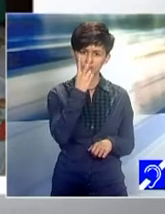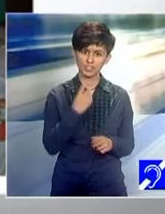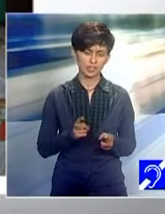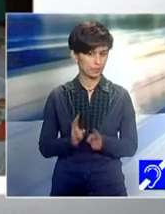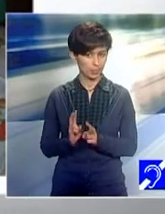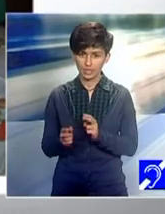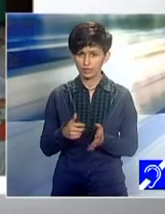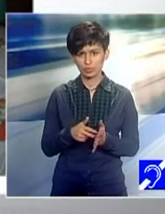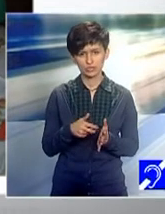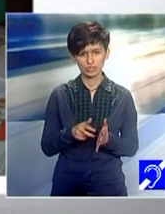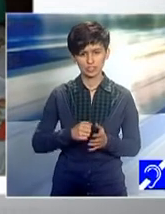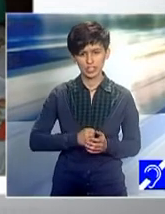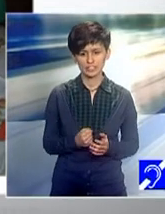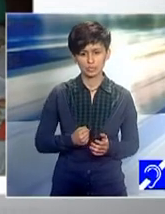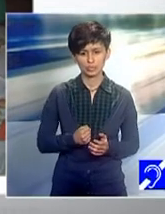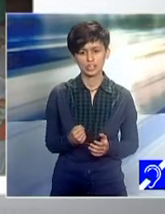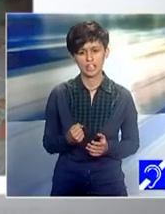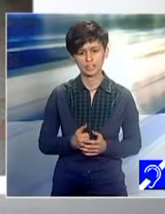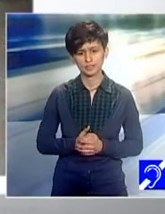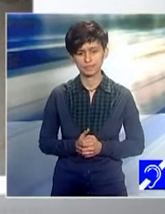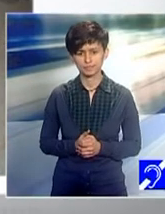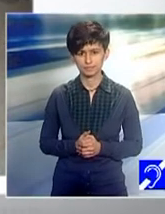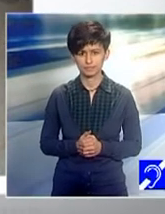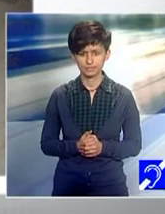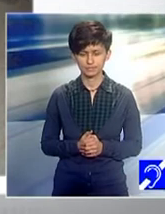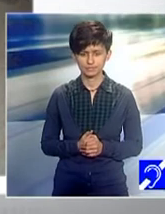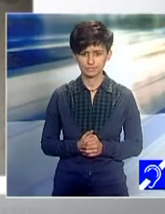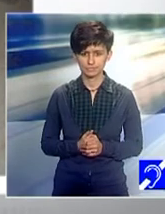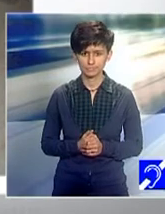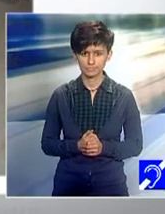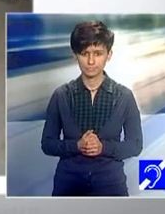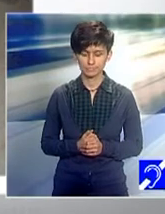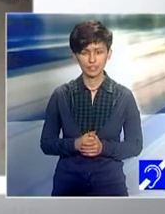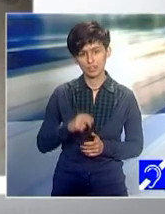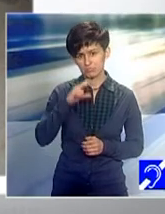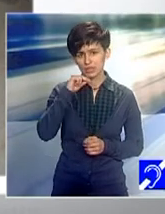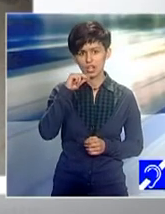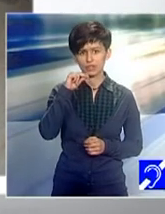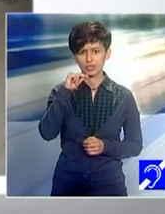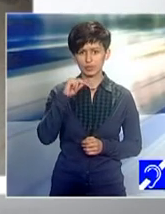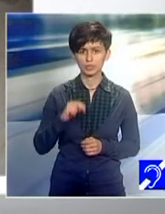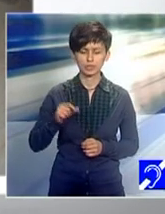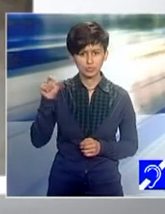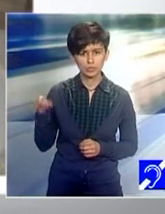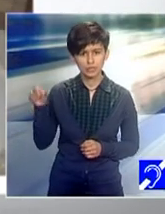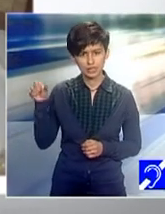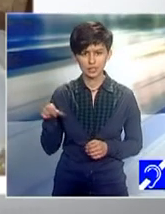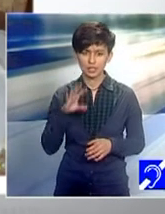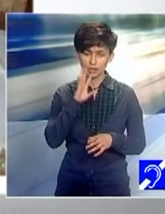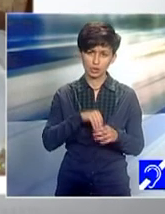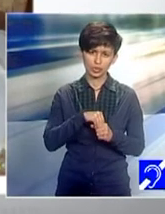să vorbim cu locuitori din sată vecine